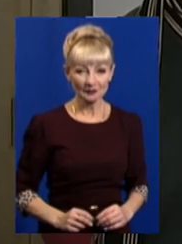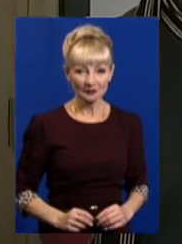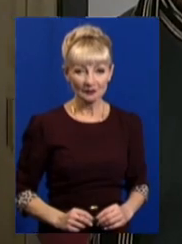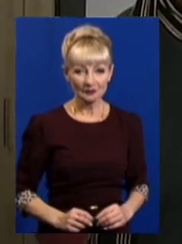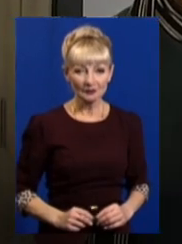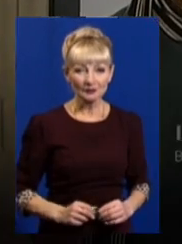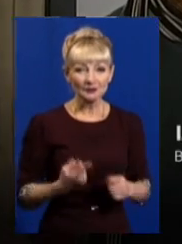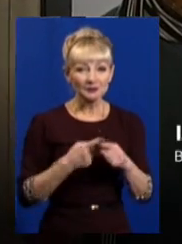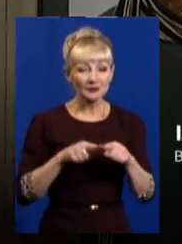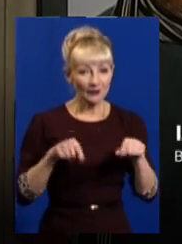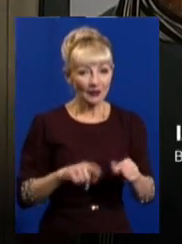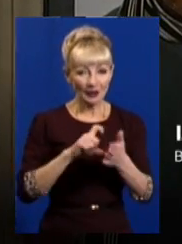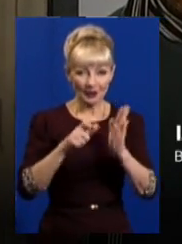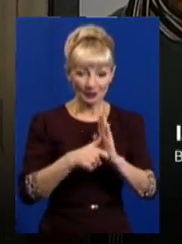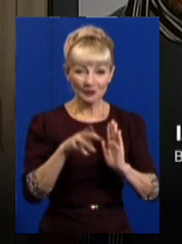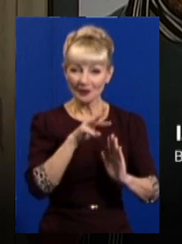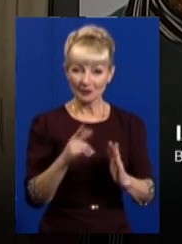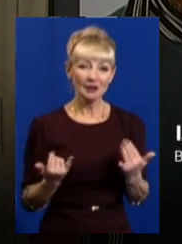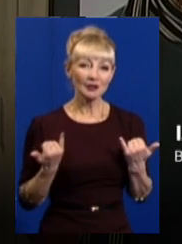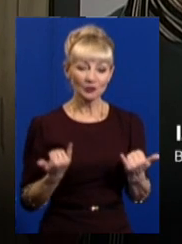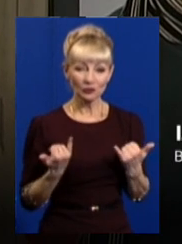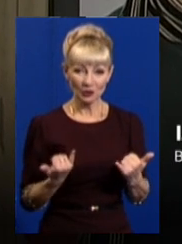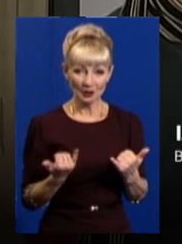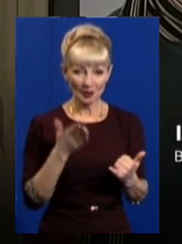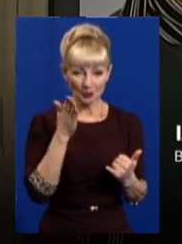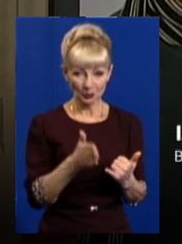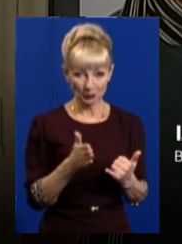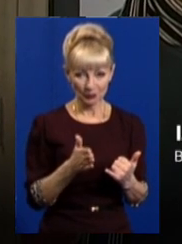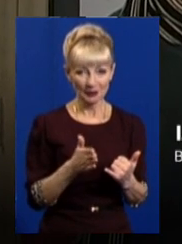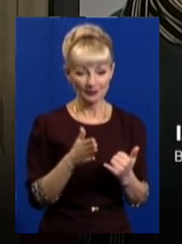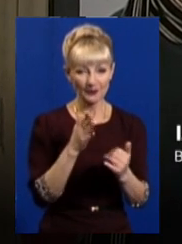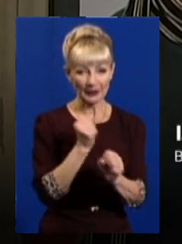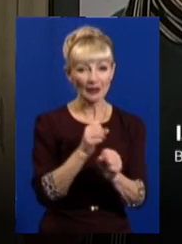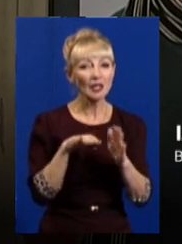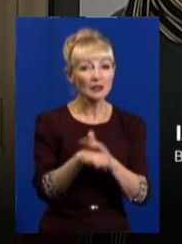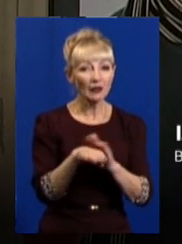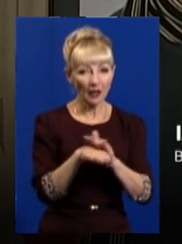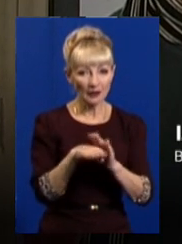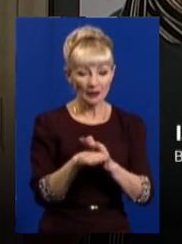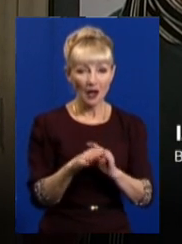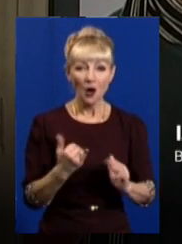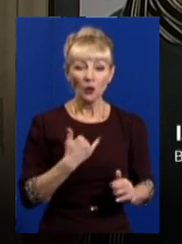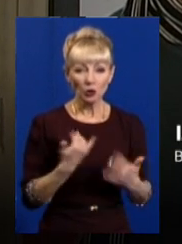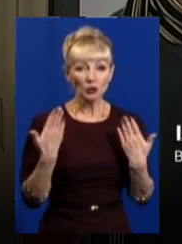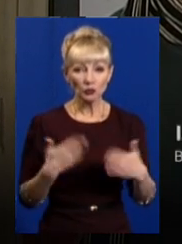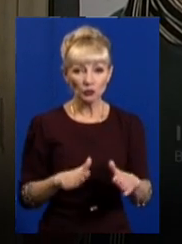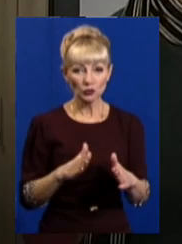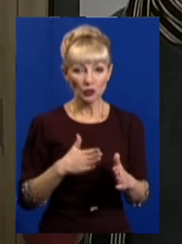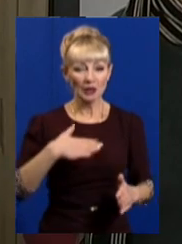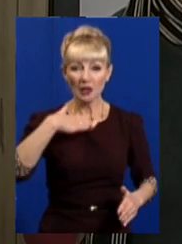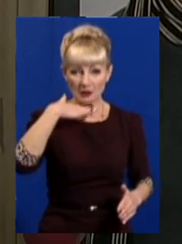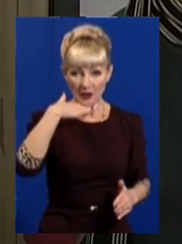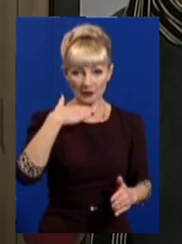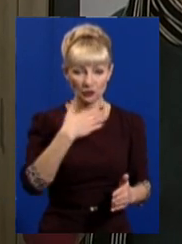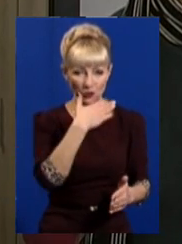Саме в цій кімнаті ми зараз будемо робити склад. Тобто в нас вже достатньо